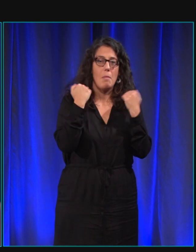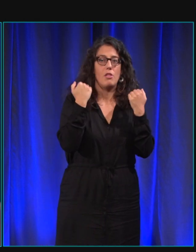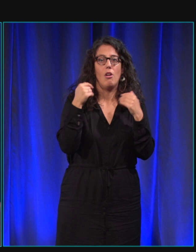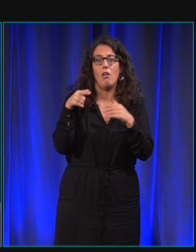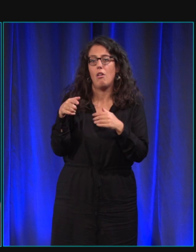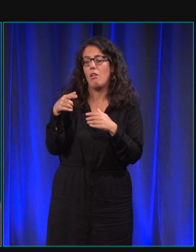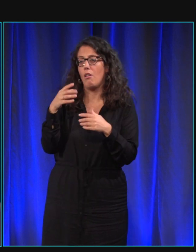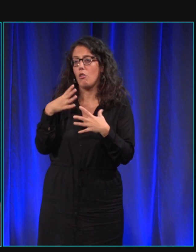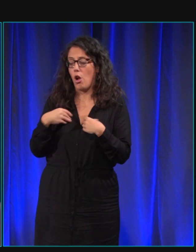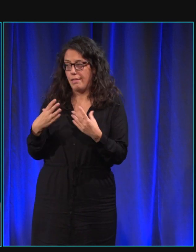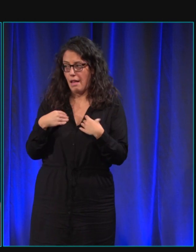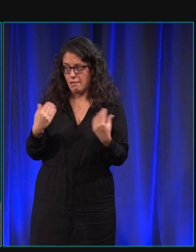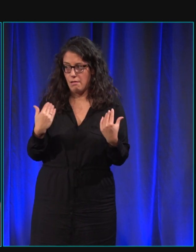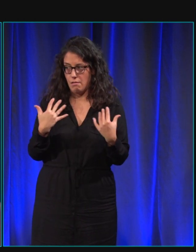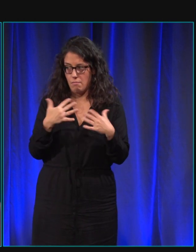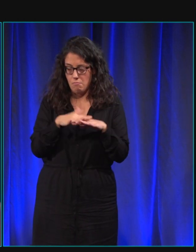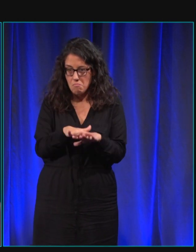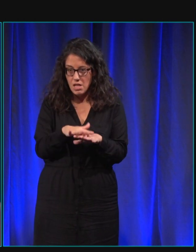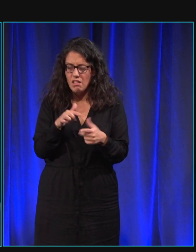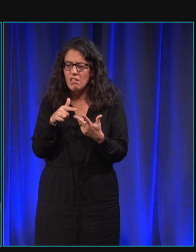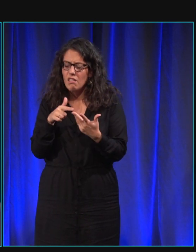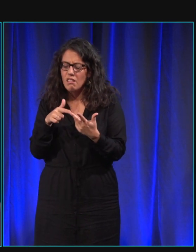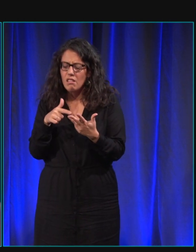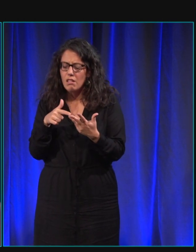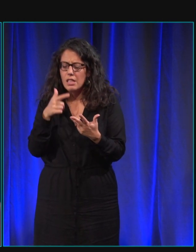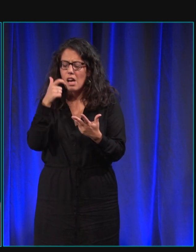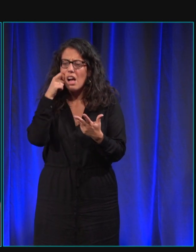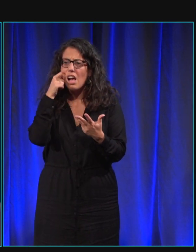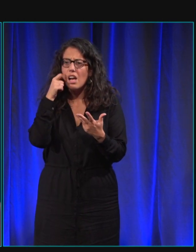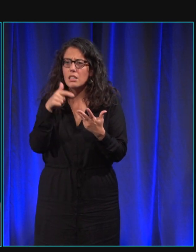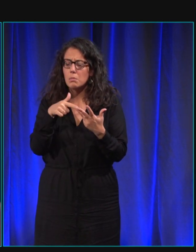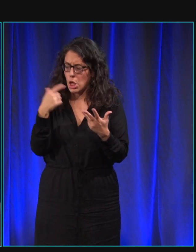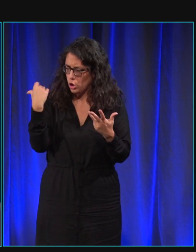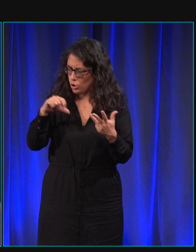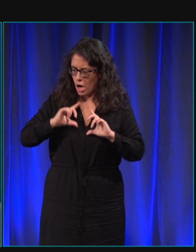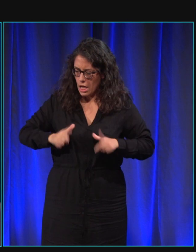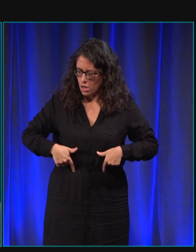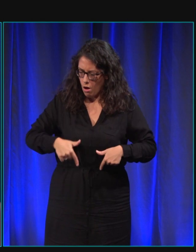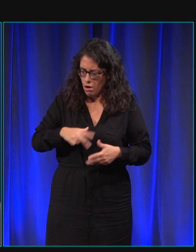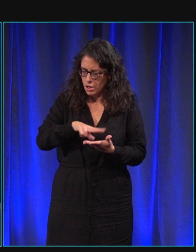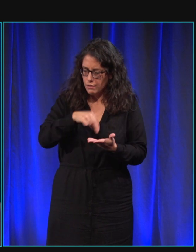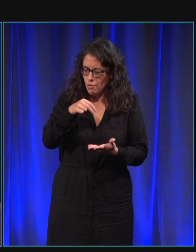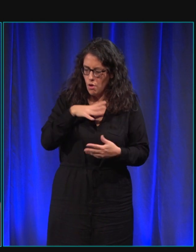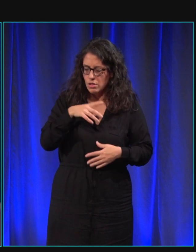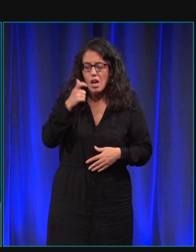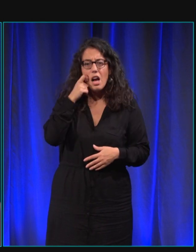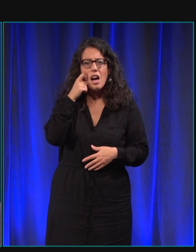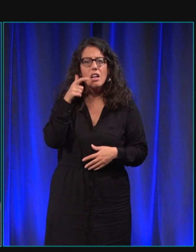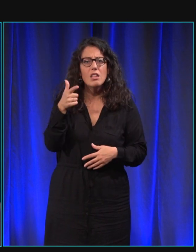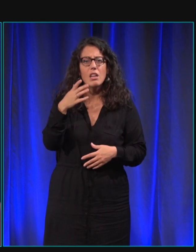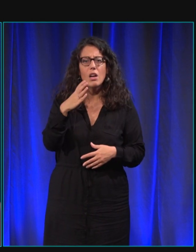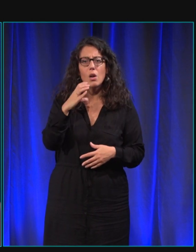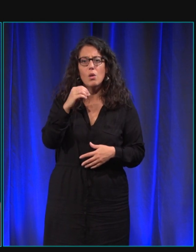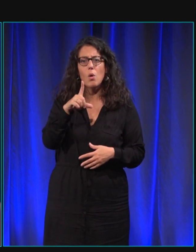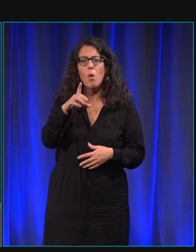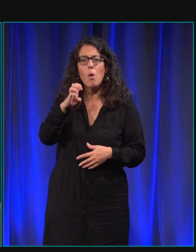et on a aussi une race qui est je crois on est la seule école en Ile-de-France à avoir sont des collets à poils